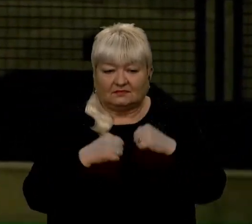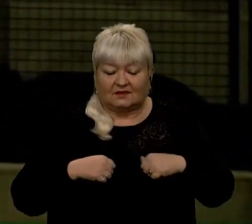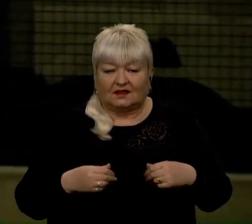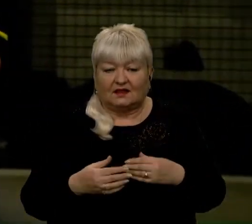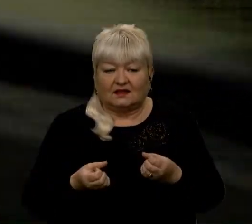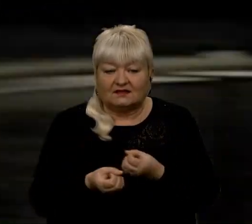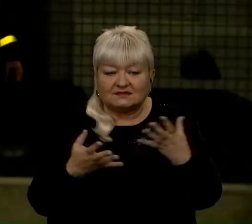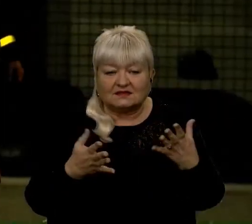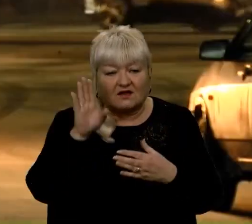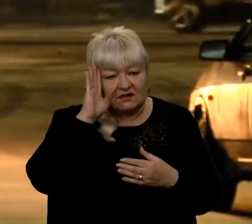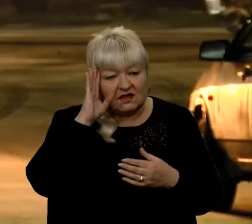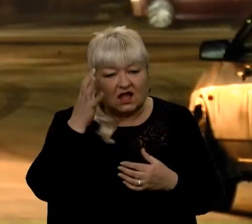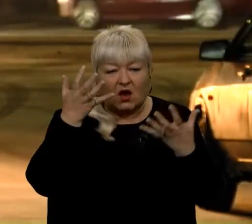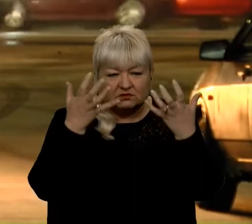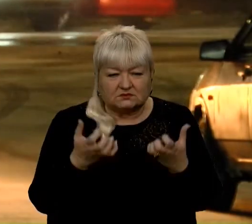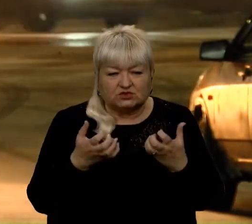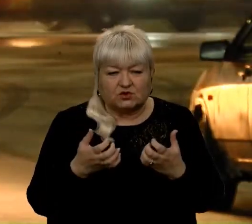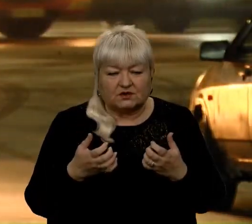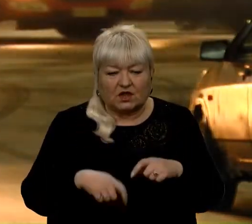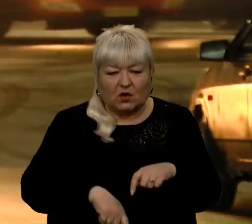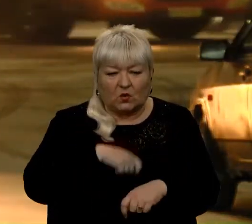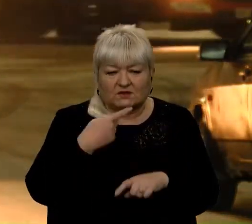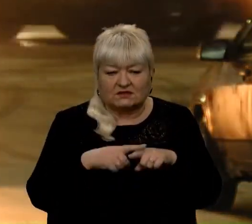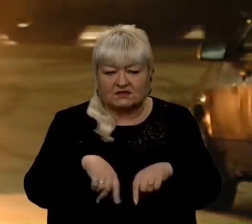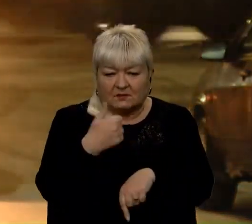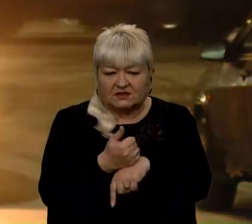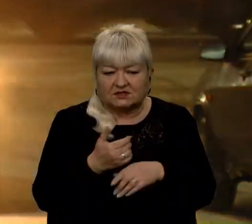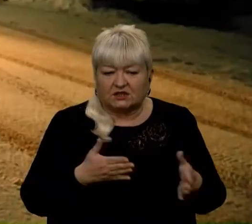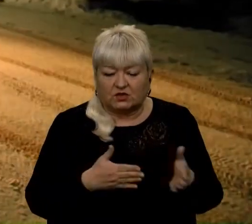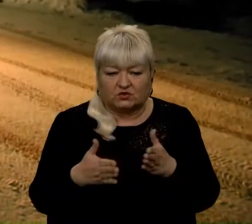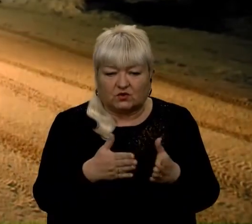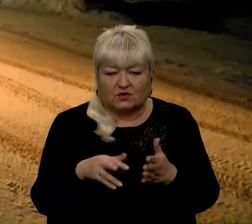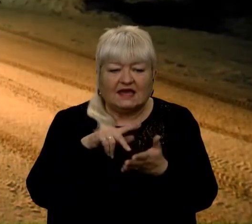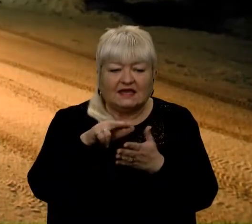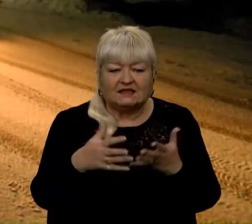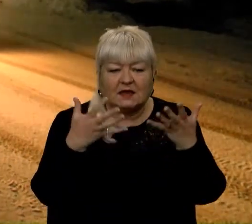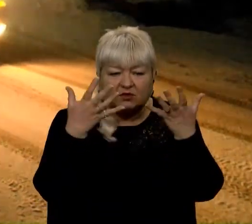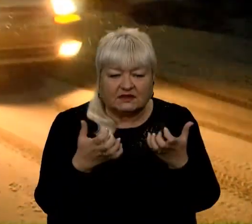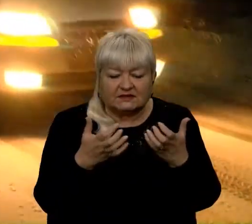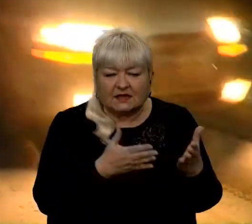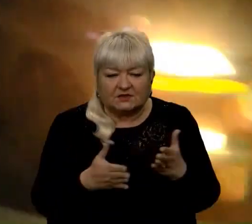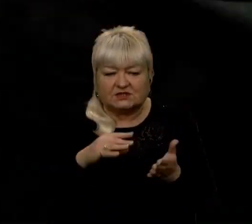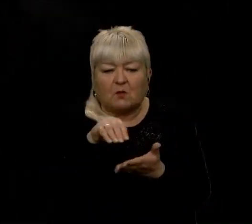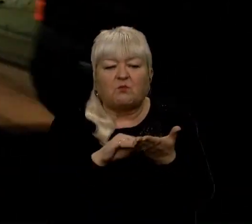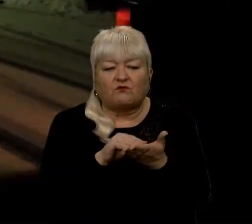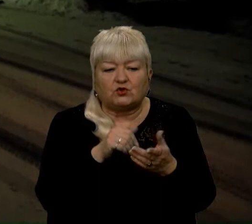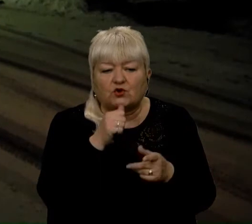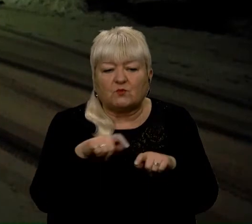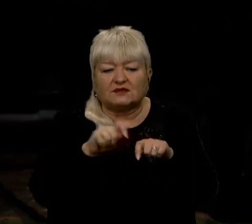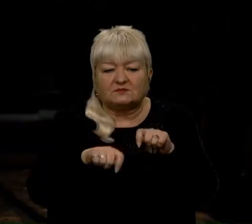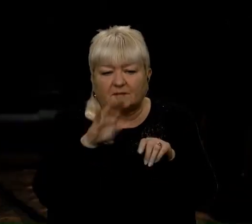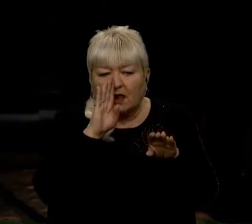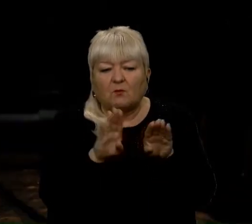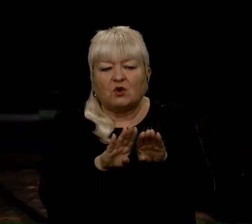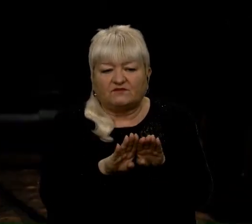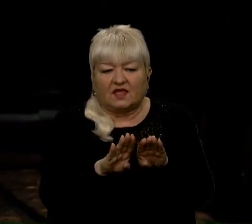чорній курці. Це магістральна дорога. З'їжджаємо на неосвітлений сільський шлях і повторюємо експеримент. Порівняйте.